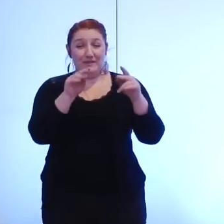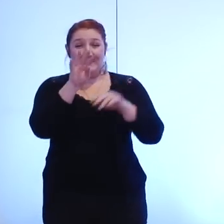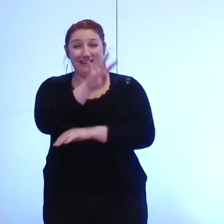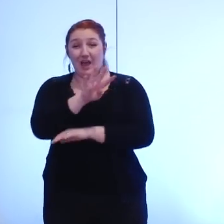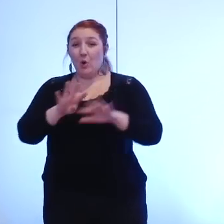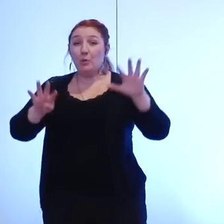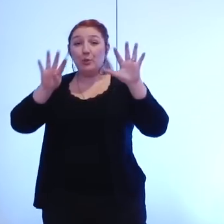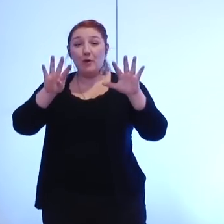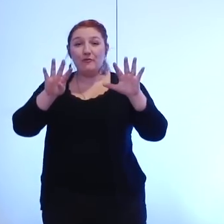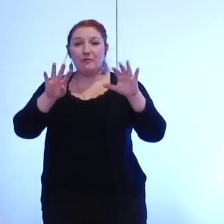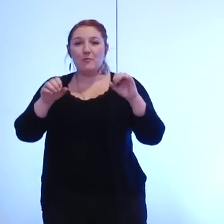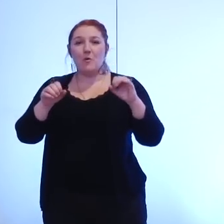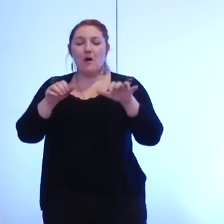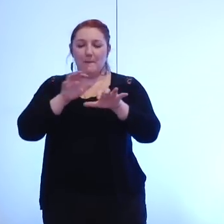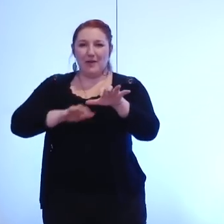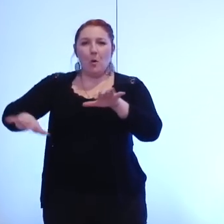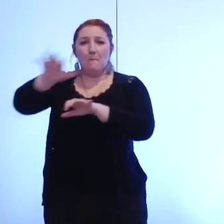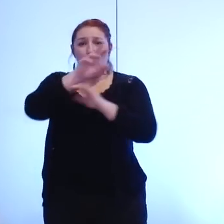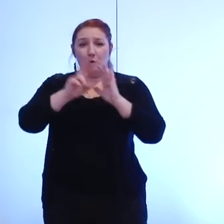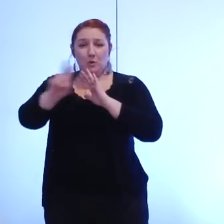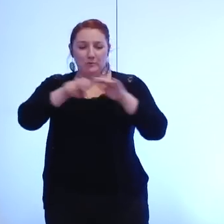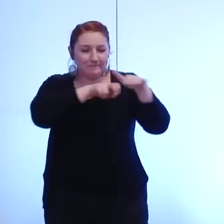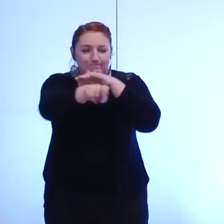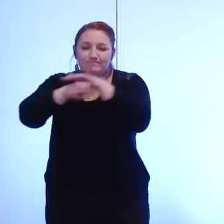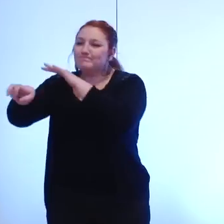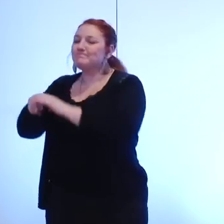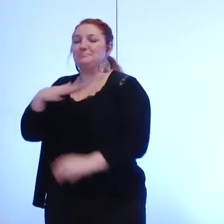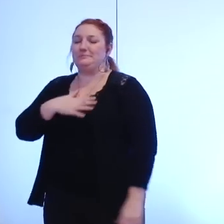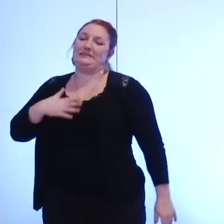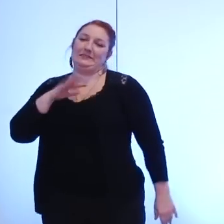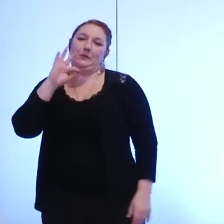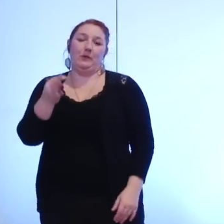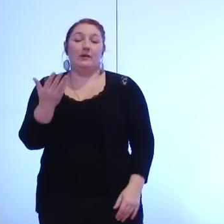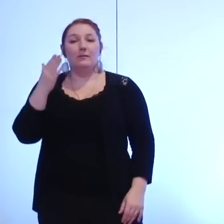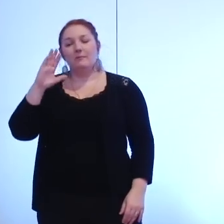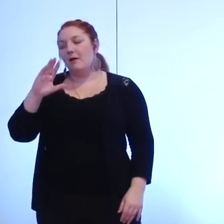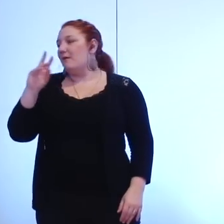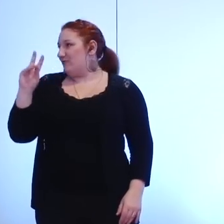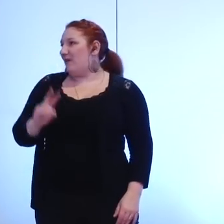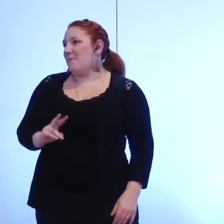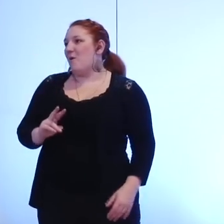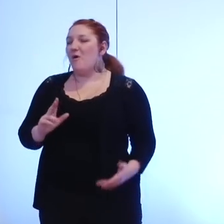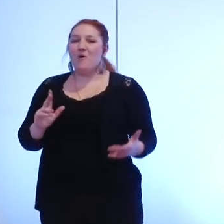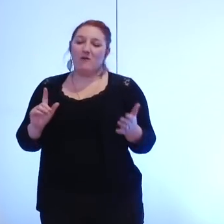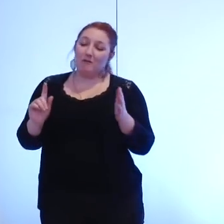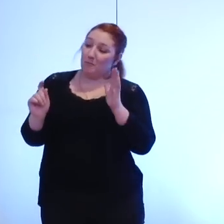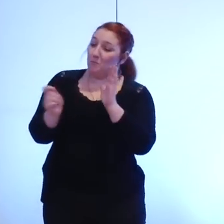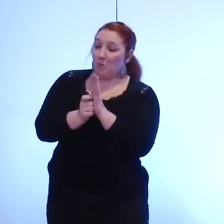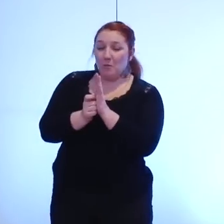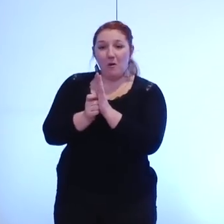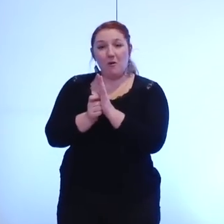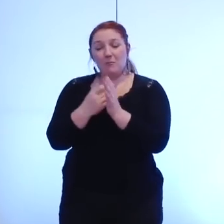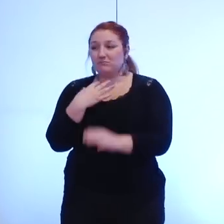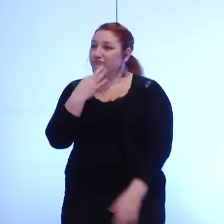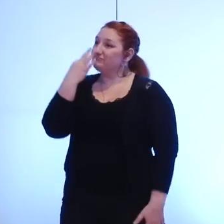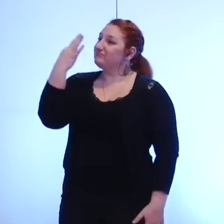la métropole grenoble mais c'est évidemment toujours un moment particulier lorsqu'il s'agit de venir s'exprimer